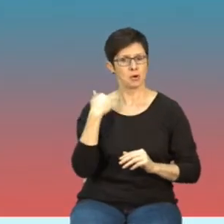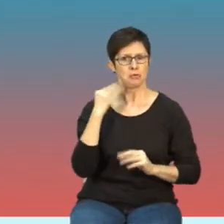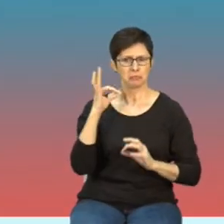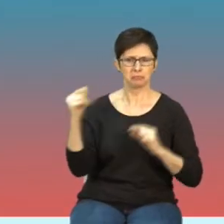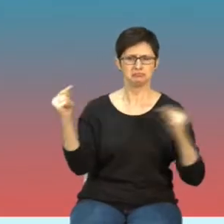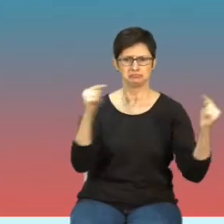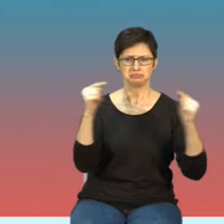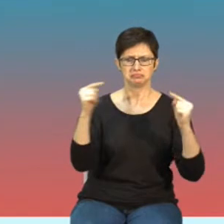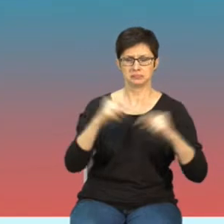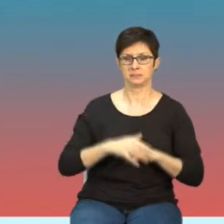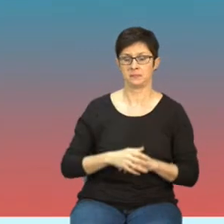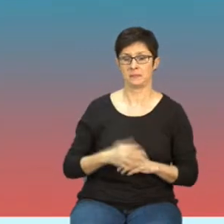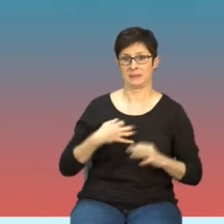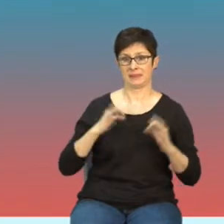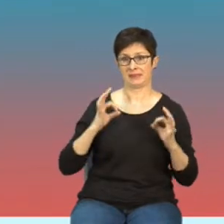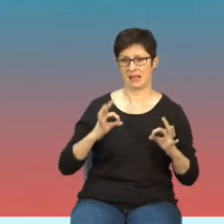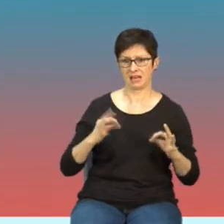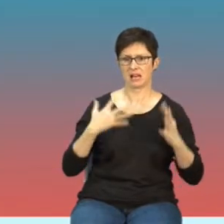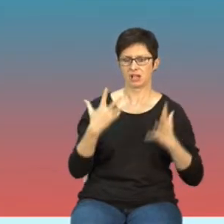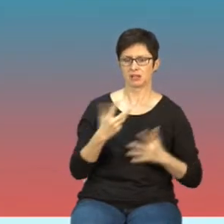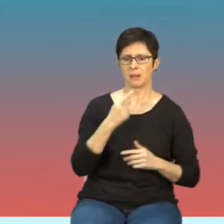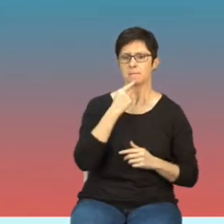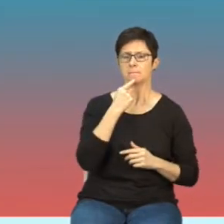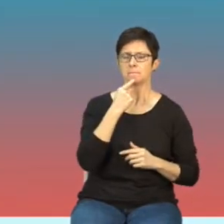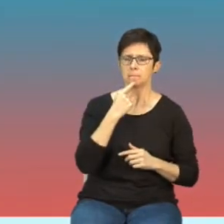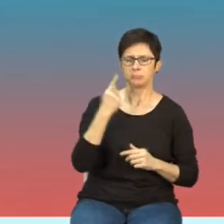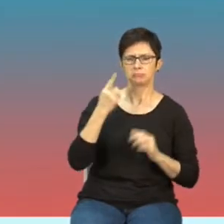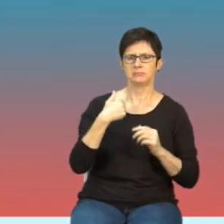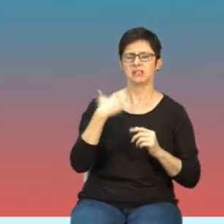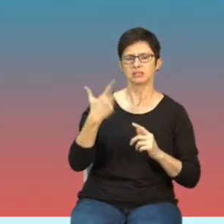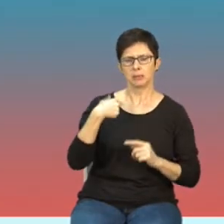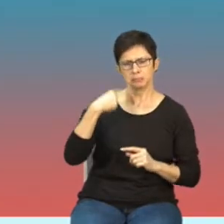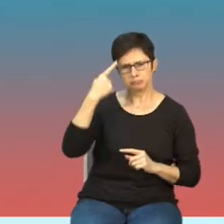wystąpieniu chciałbym m.in. spór ten przypomnieć,